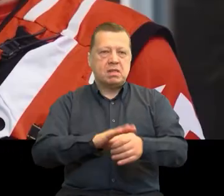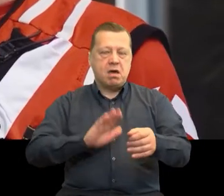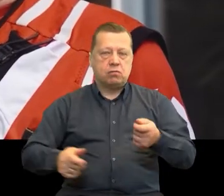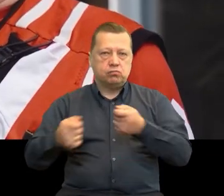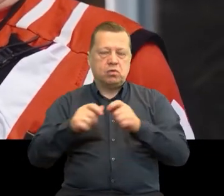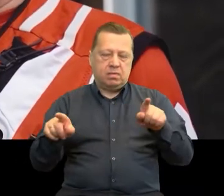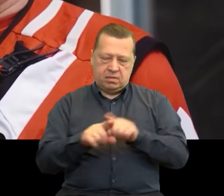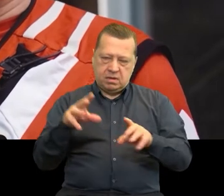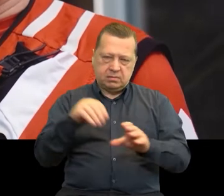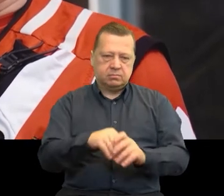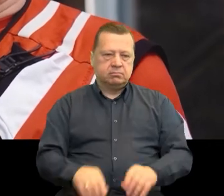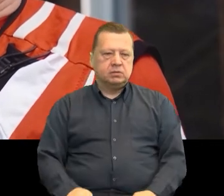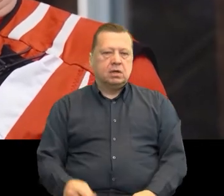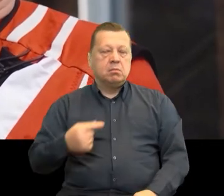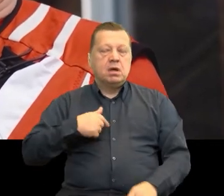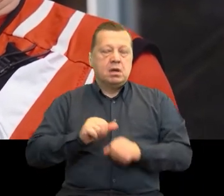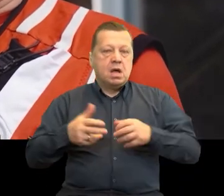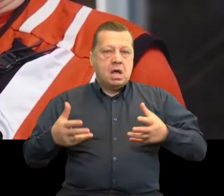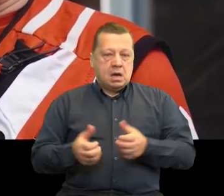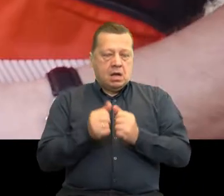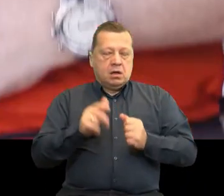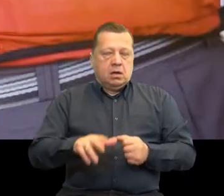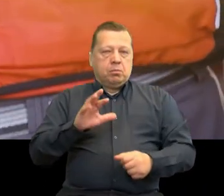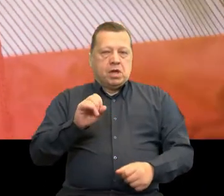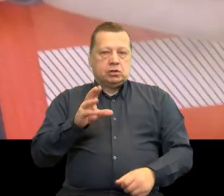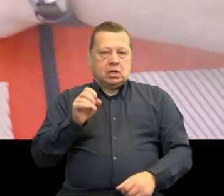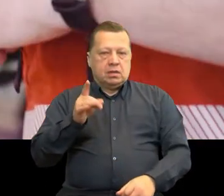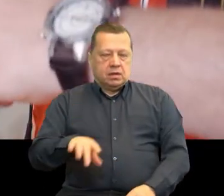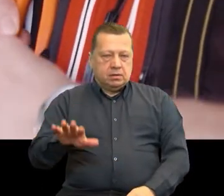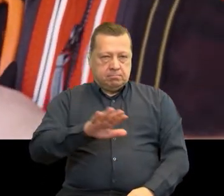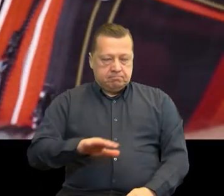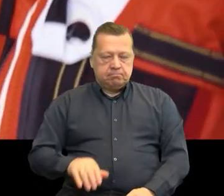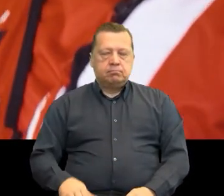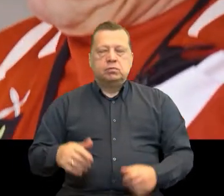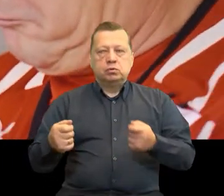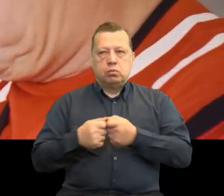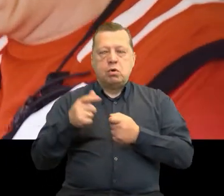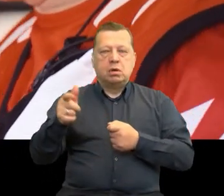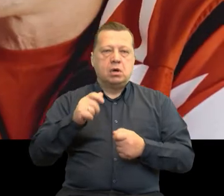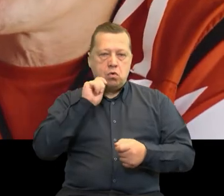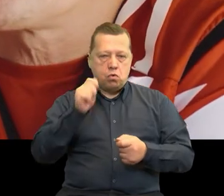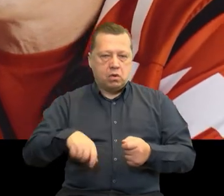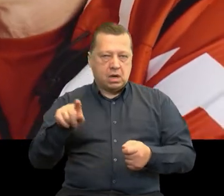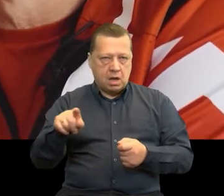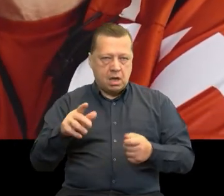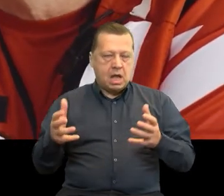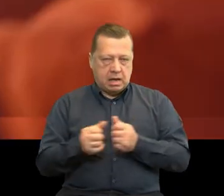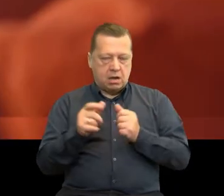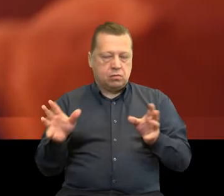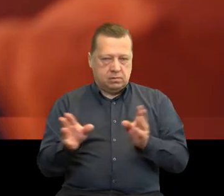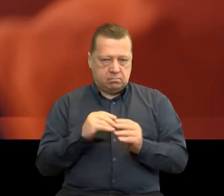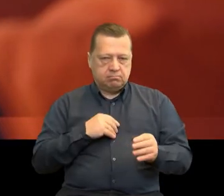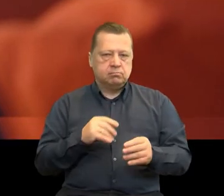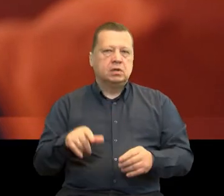Góry to nasz żywioł. Jesteśmy ratownikami Grupy Wieszczadzkiej GOPR. Współpracujemy z ratownikami z Ukrainy i chcemy wspólnie dbać o